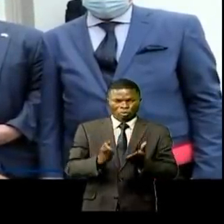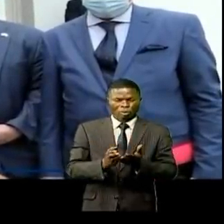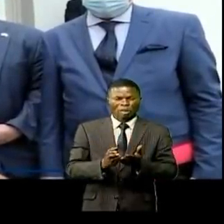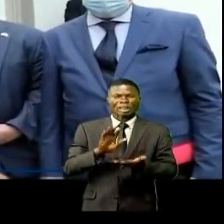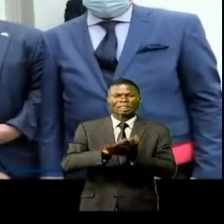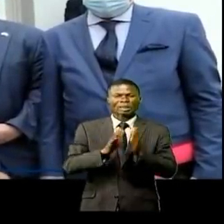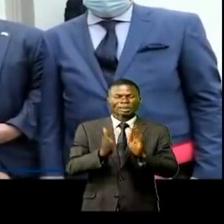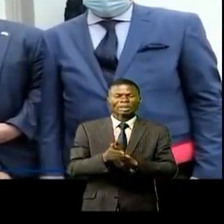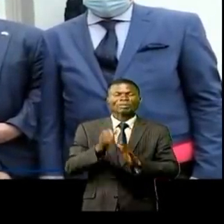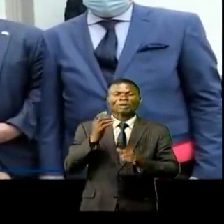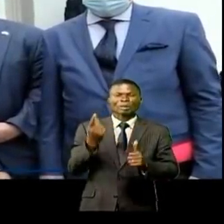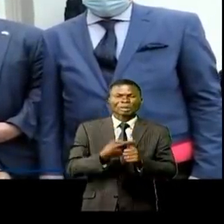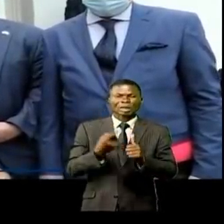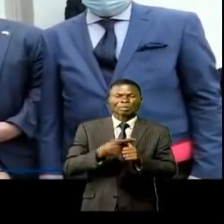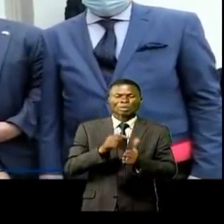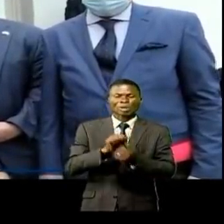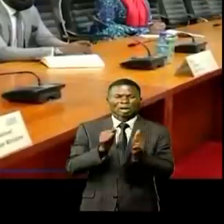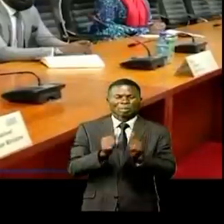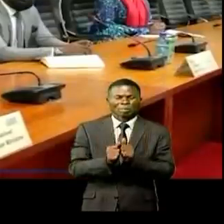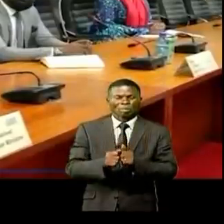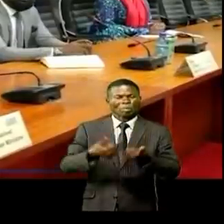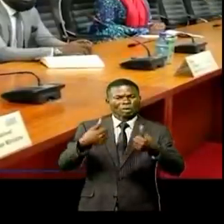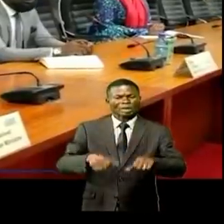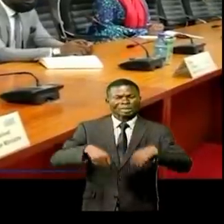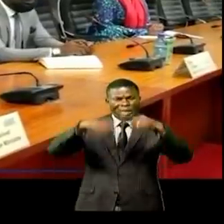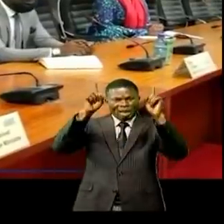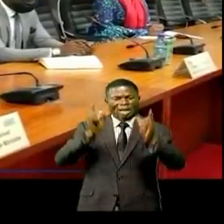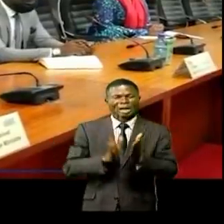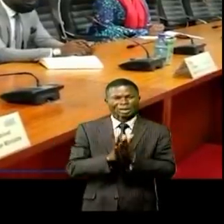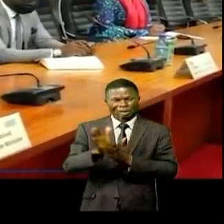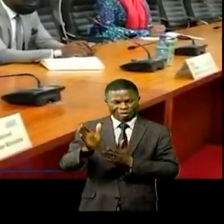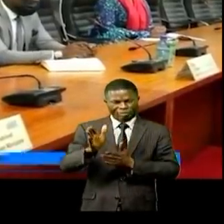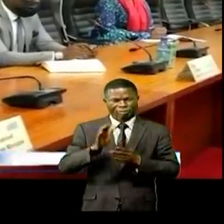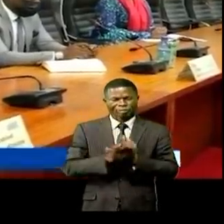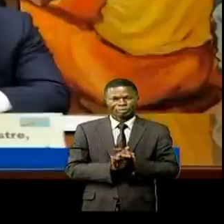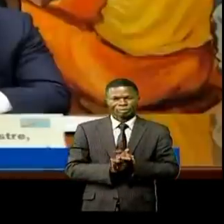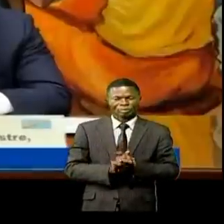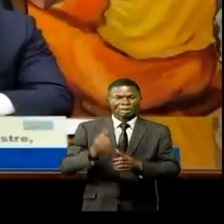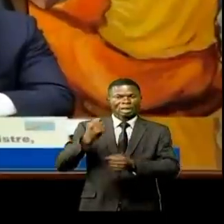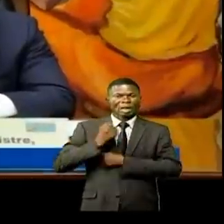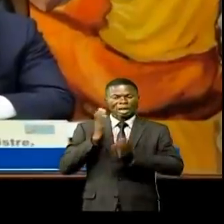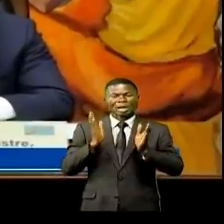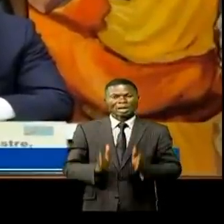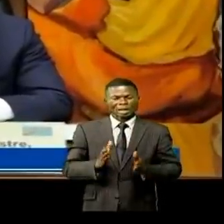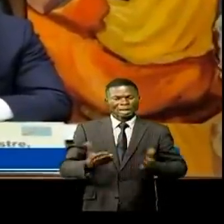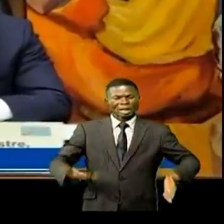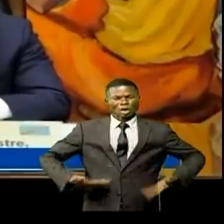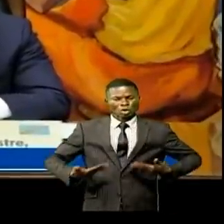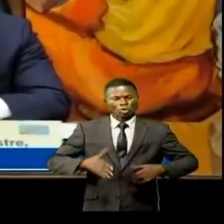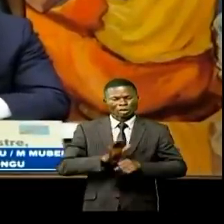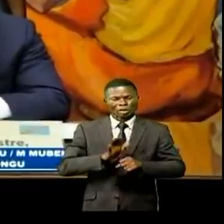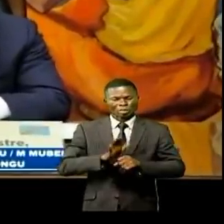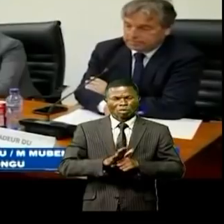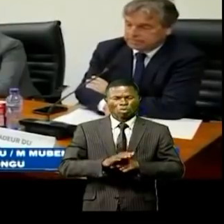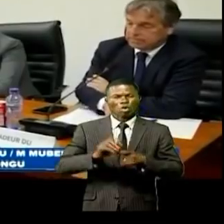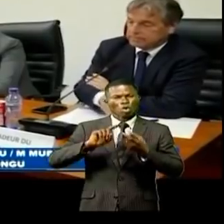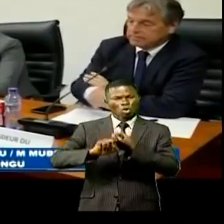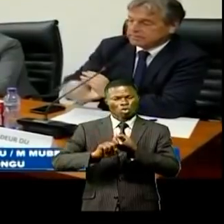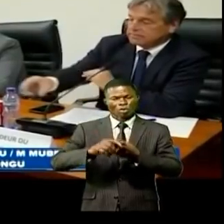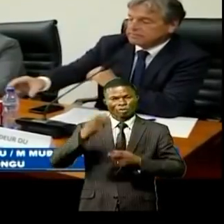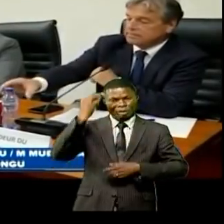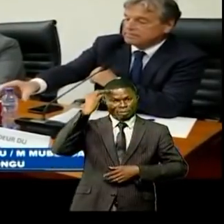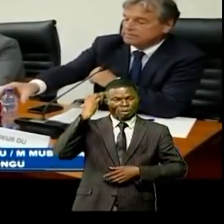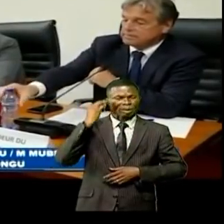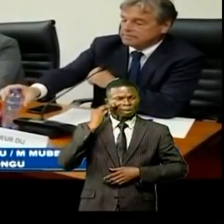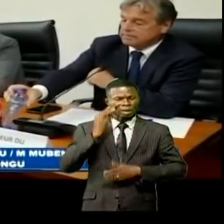une question qui dure toute l'année. Les diplomates canadiens saluaient l'engagement du chef de l'exécutif national dans la lutte contre